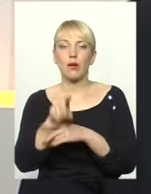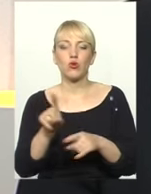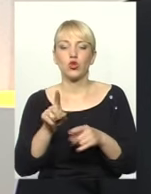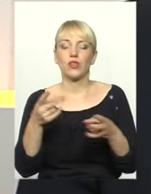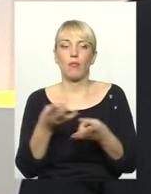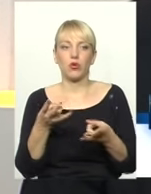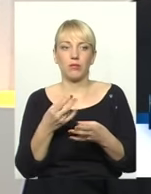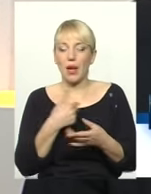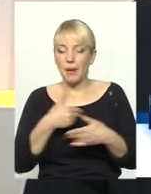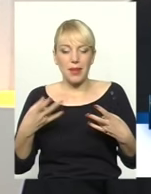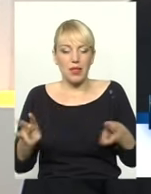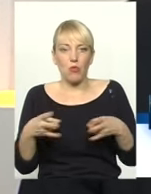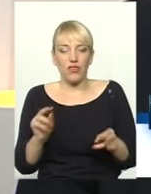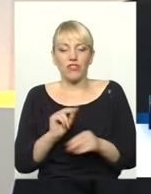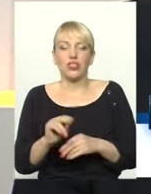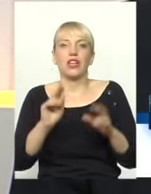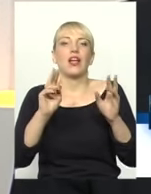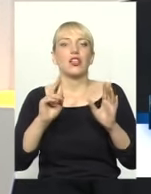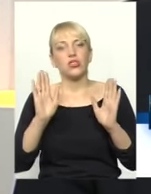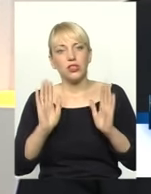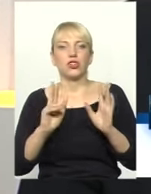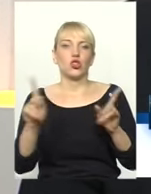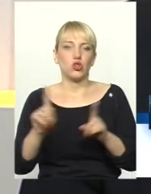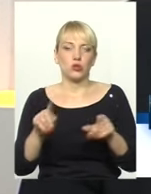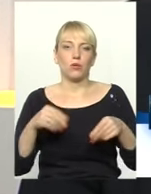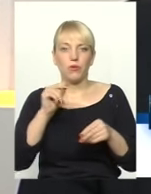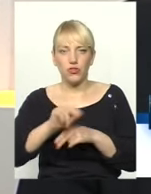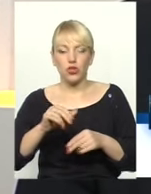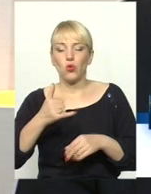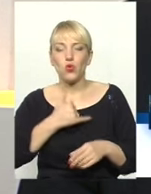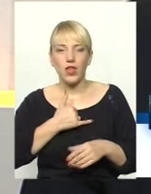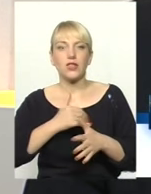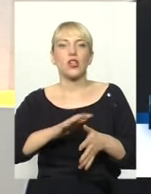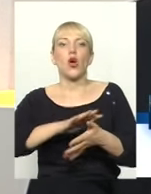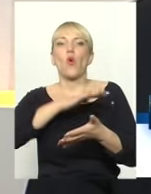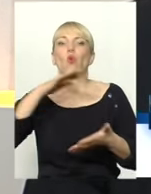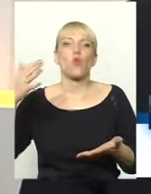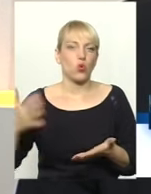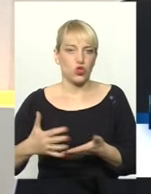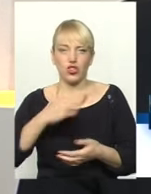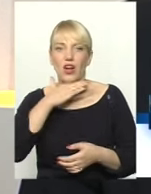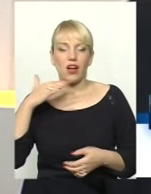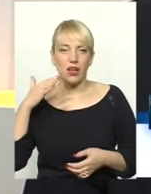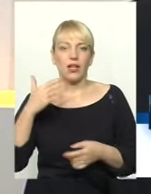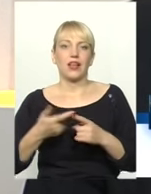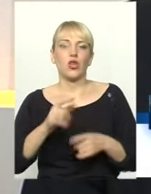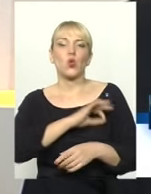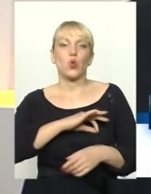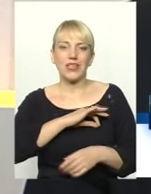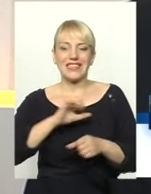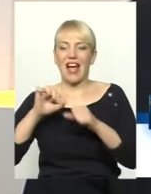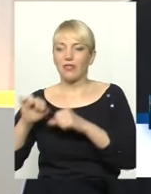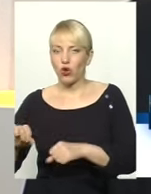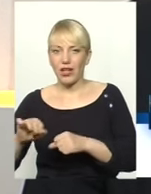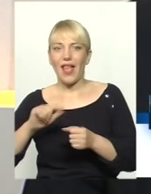потрібно. Ми не повинні вчити, лише би вчити. У нас, вибачте, кучу юристів, адвокатів, купу економістів, а